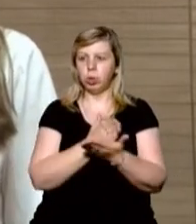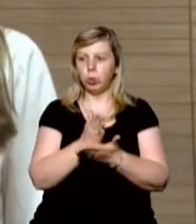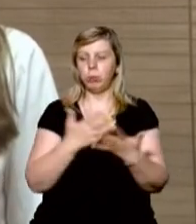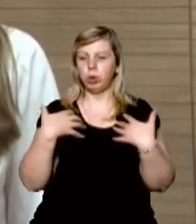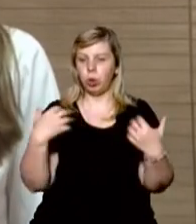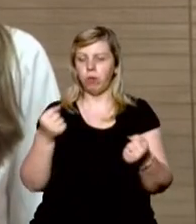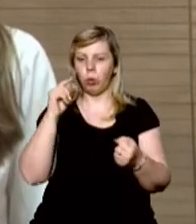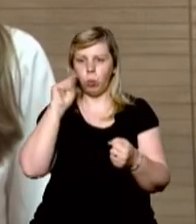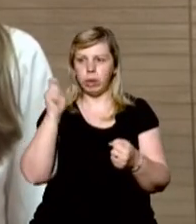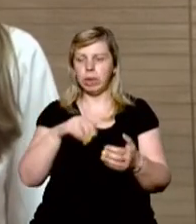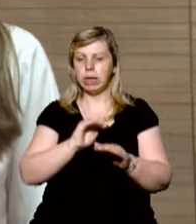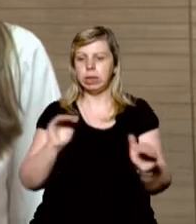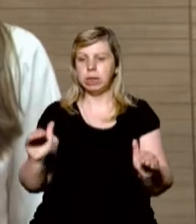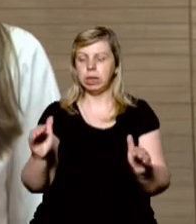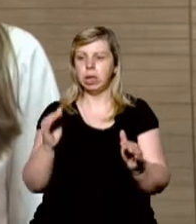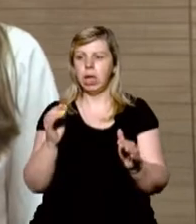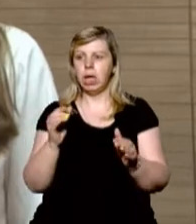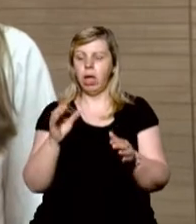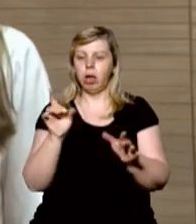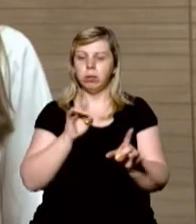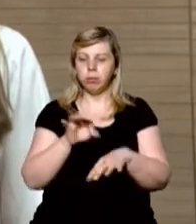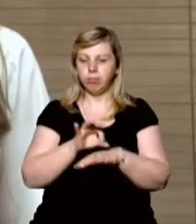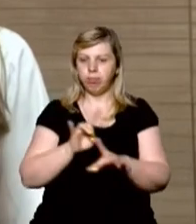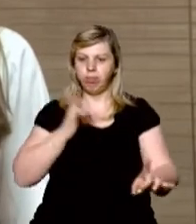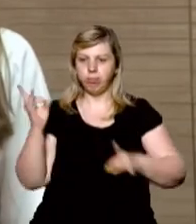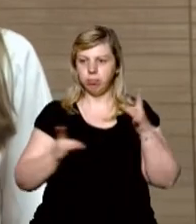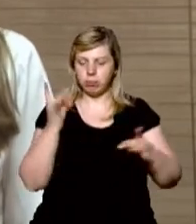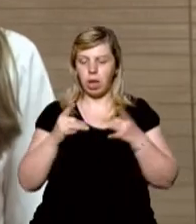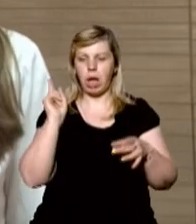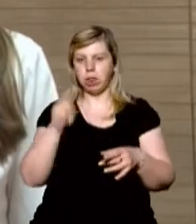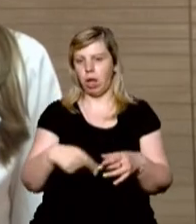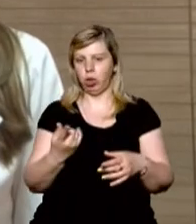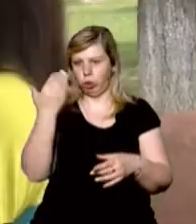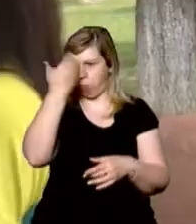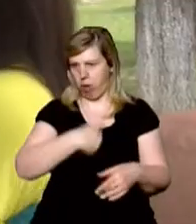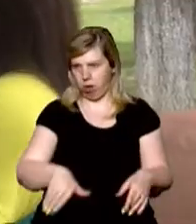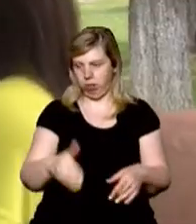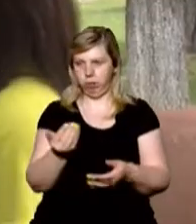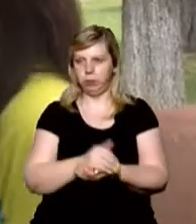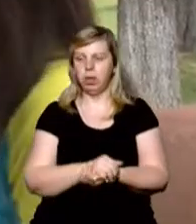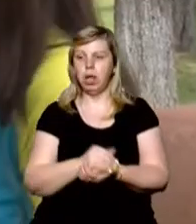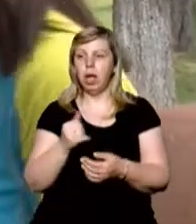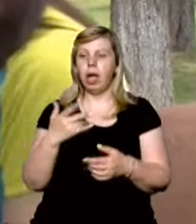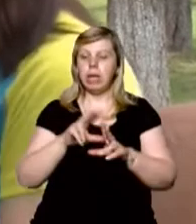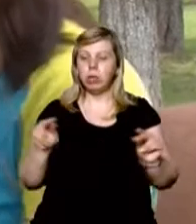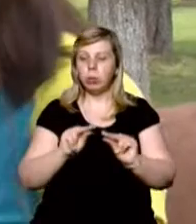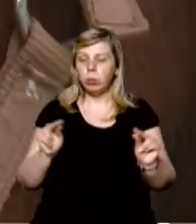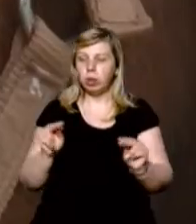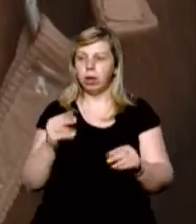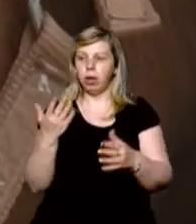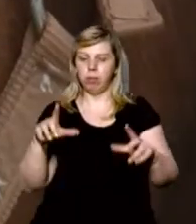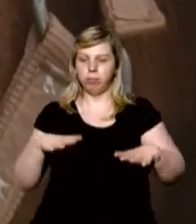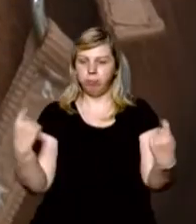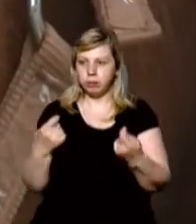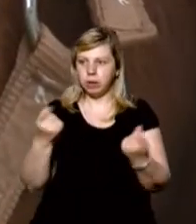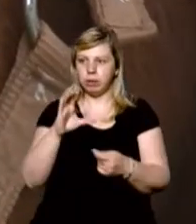«Здорове Україно», діток з патологією нервової системи, а також опорно-рухової системи. Інструкторка з верхової їзди